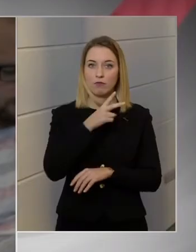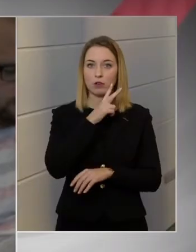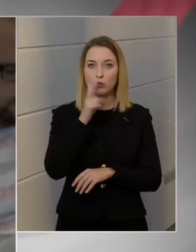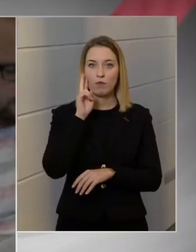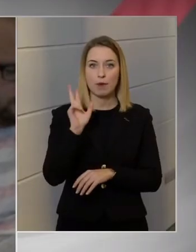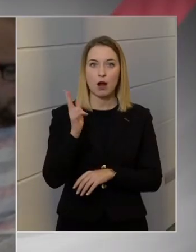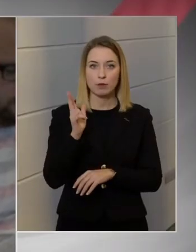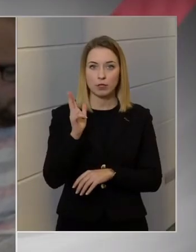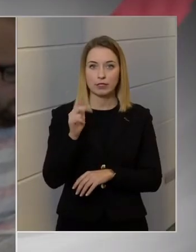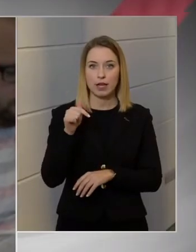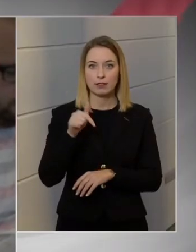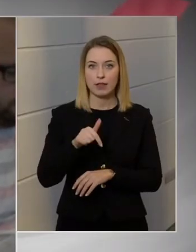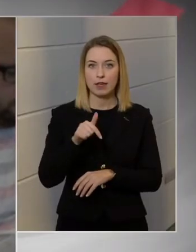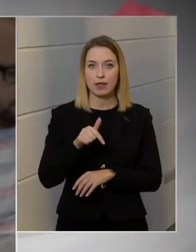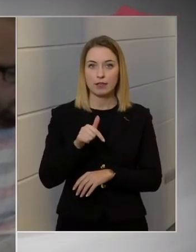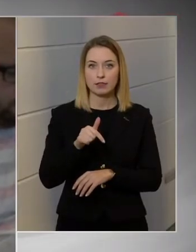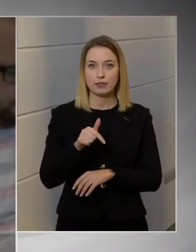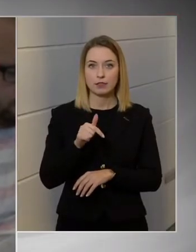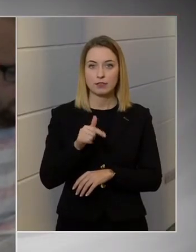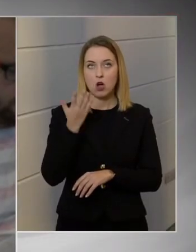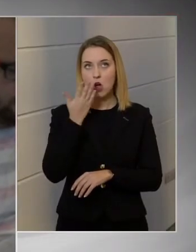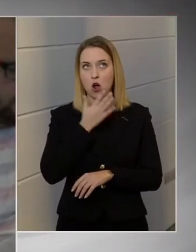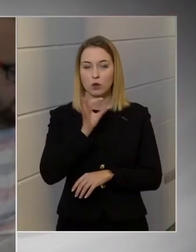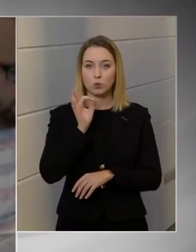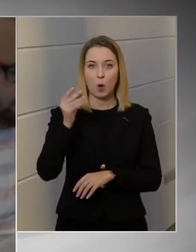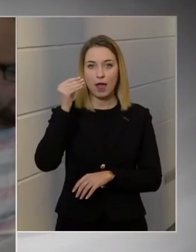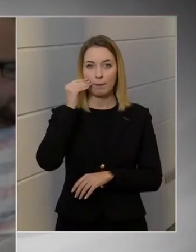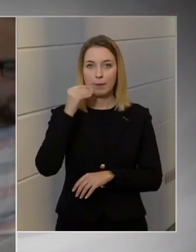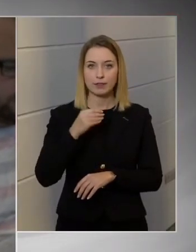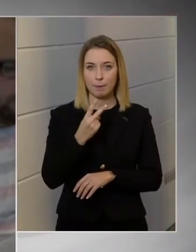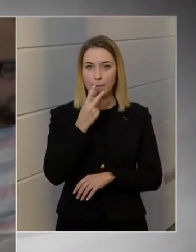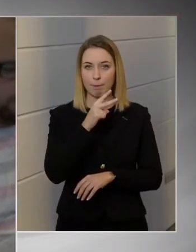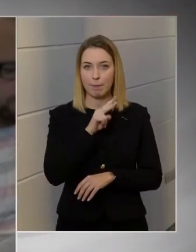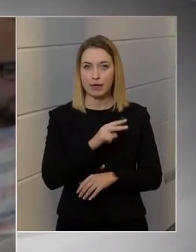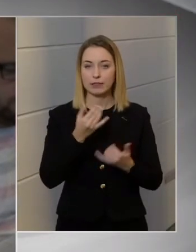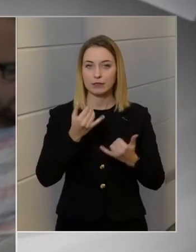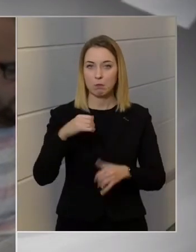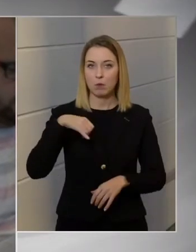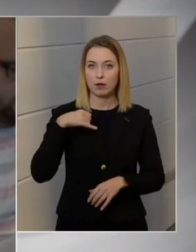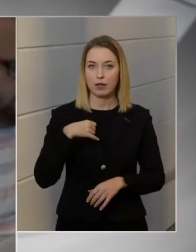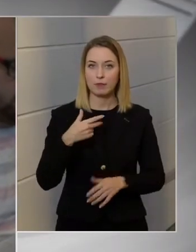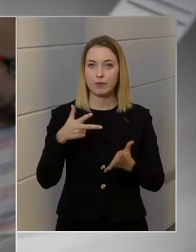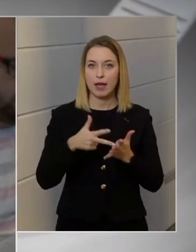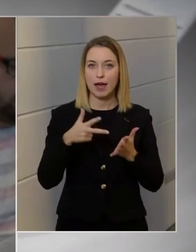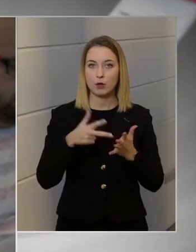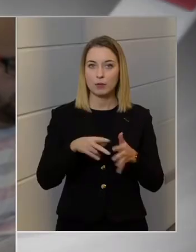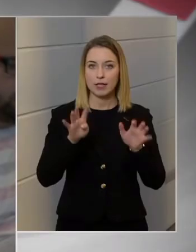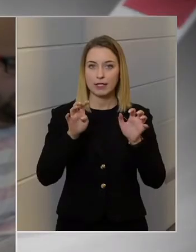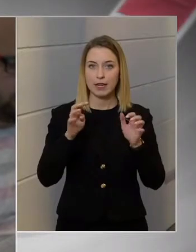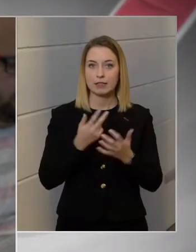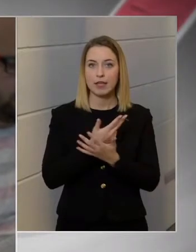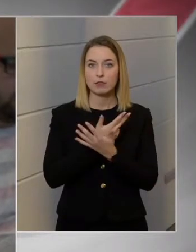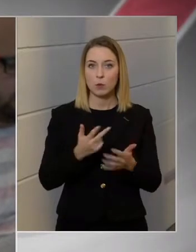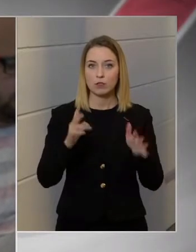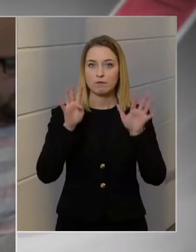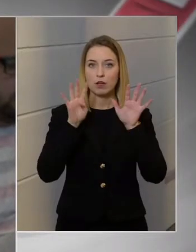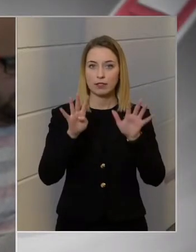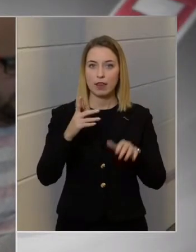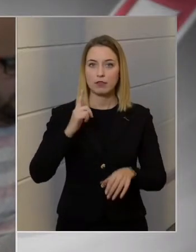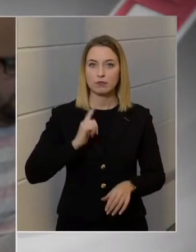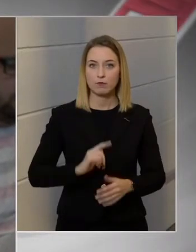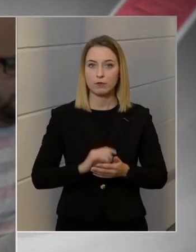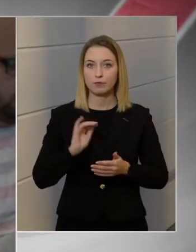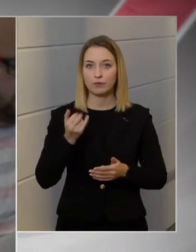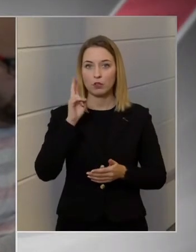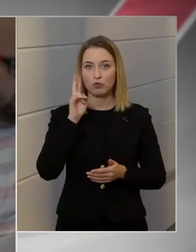november harmadikán, ehhez, ha jól emlékszem, megnéztem ma reggel, 3989 volt.